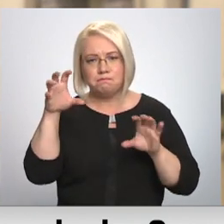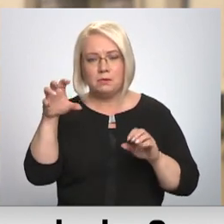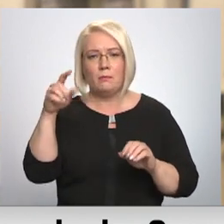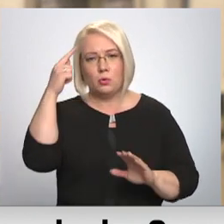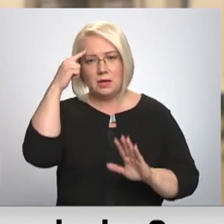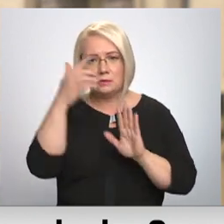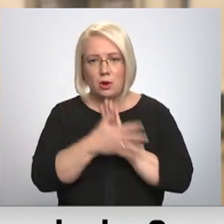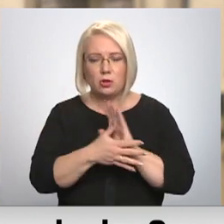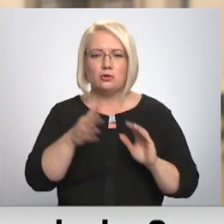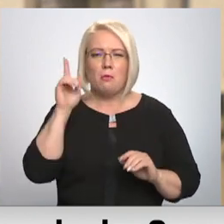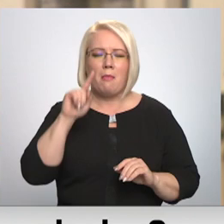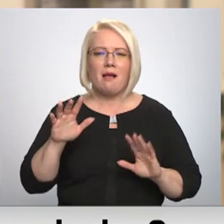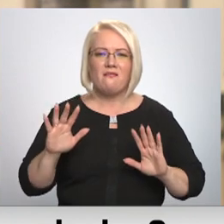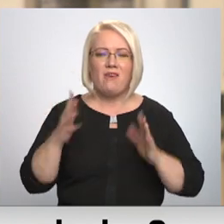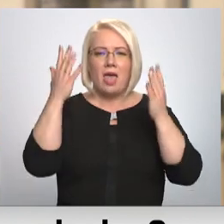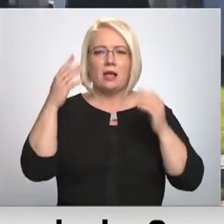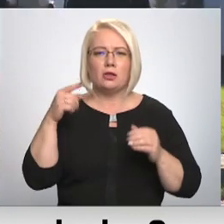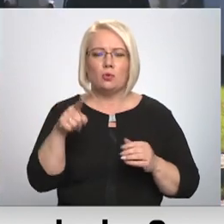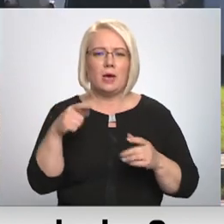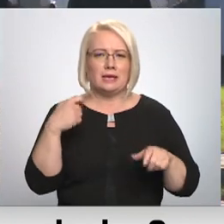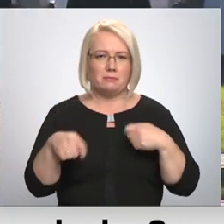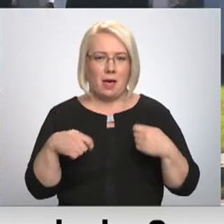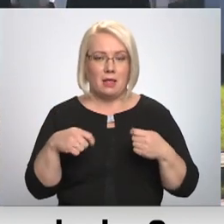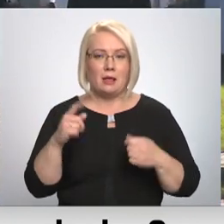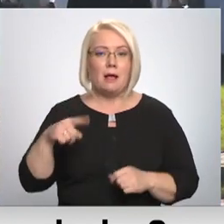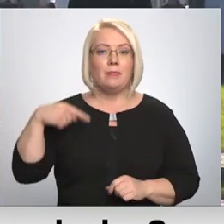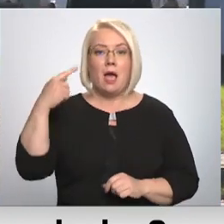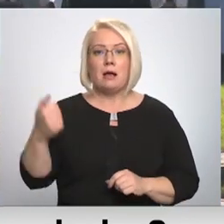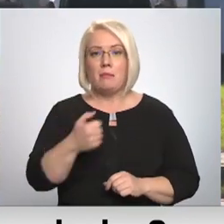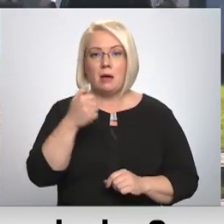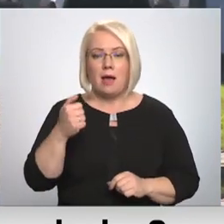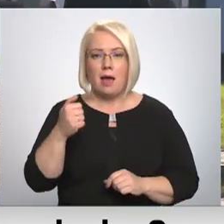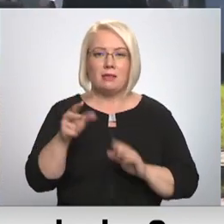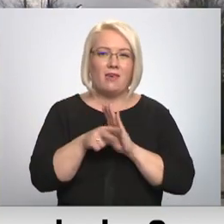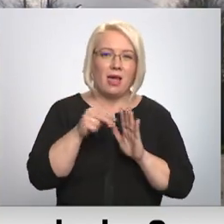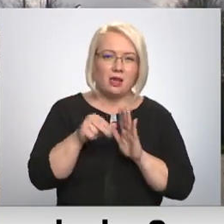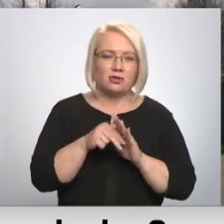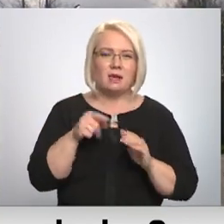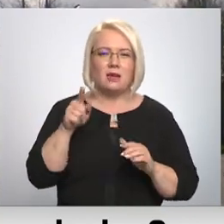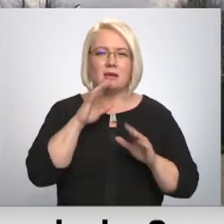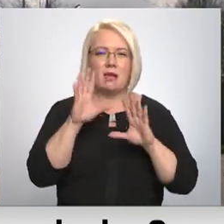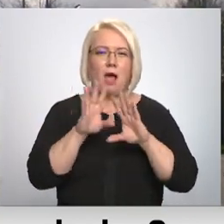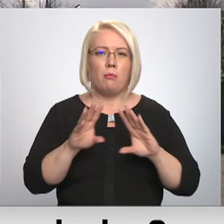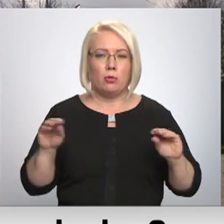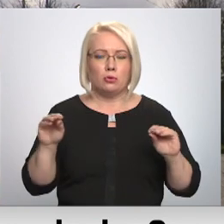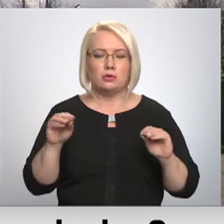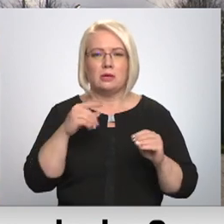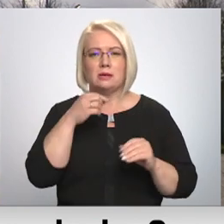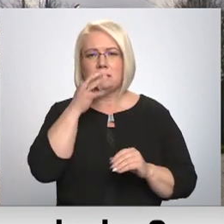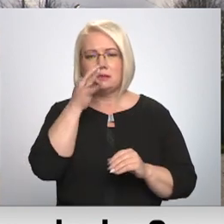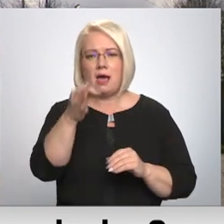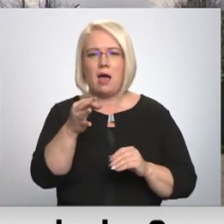viņi proti ļoti veikli un veiksmīgi šito izspēlēt. Nākamgad gaidāmajās vēlēšanās gan tas varētu noklusināties, prognozē sociologs.